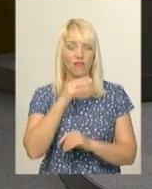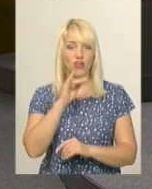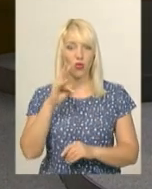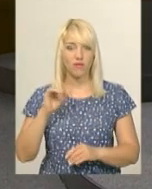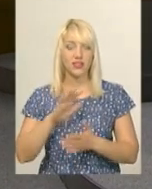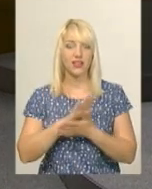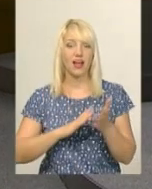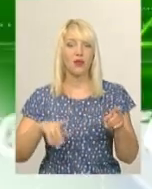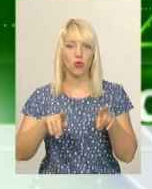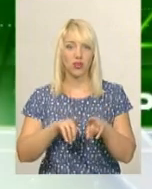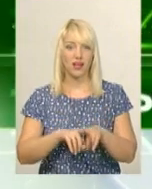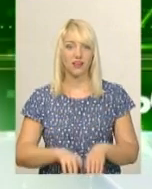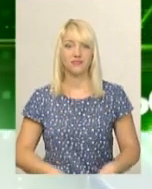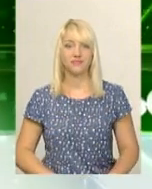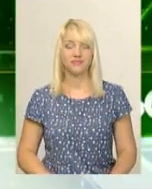коротко про таке.